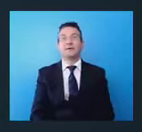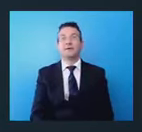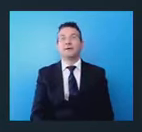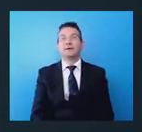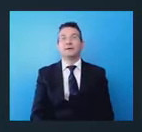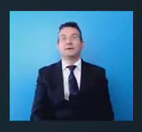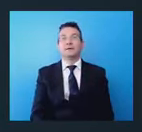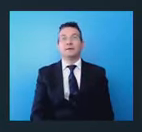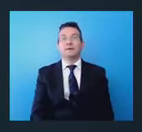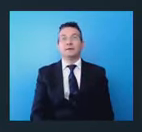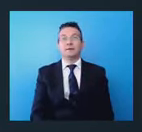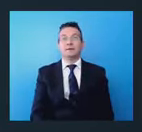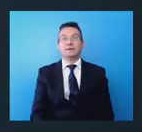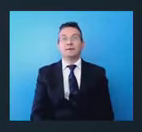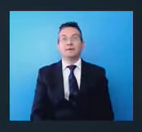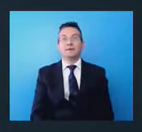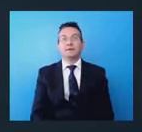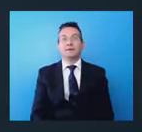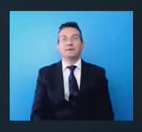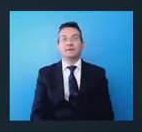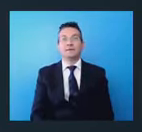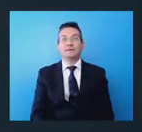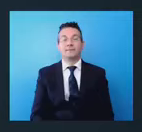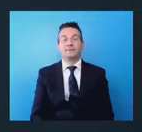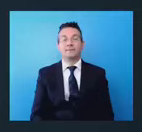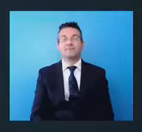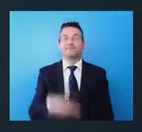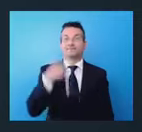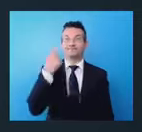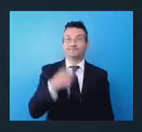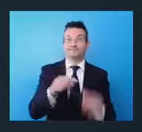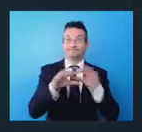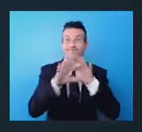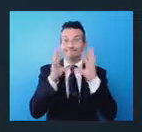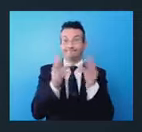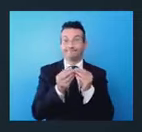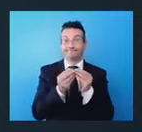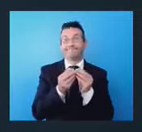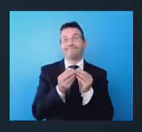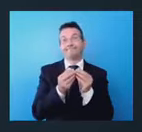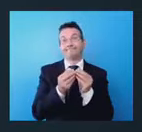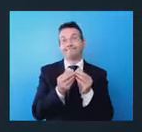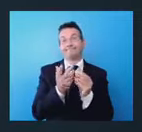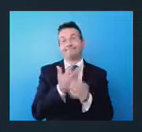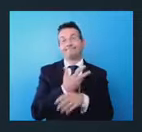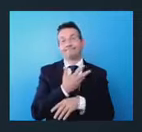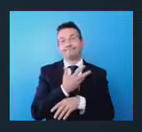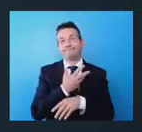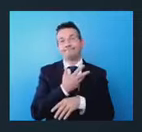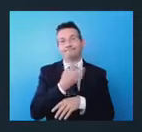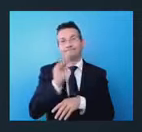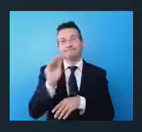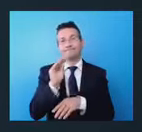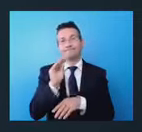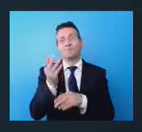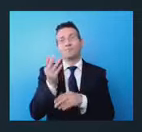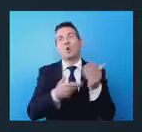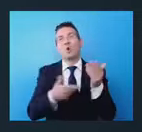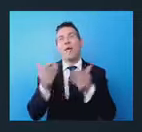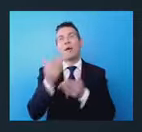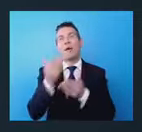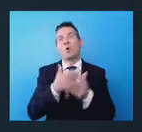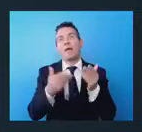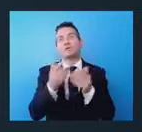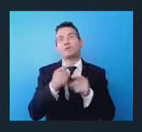richiede e concludo la cointeressenza, la collaborazione con il porto, una